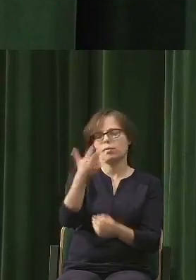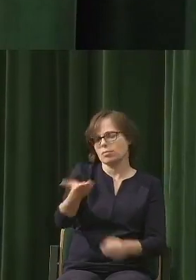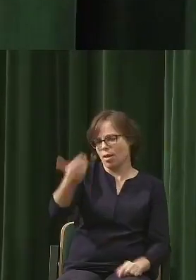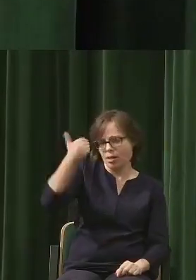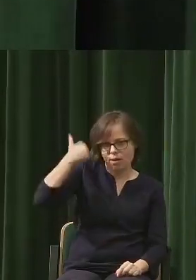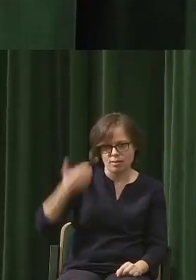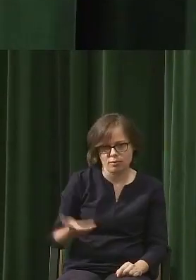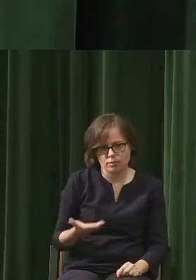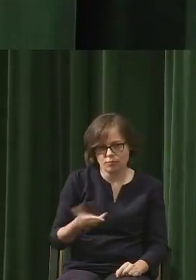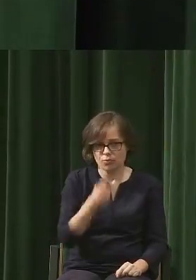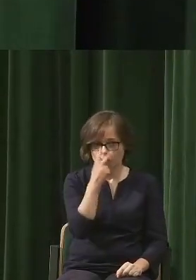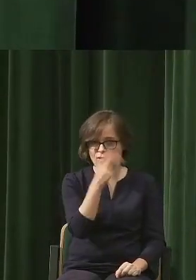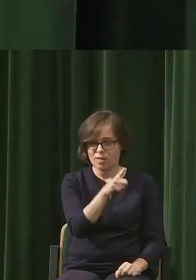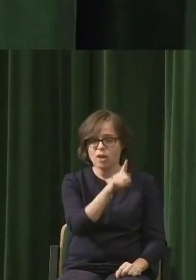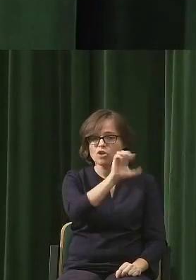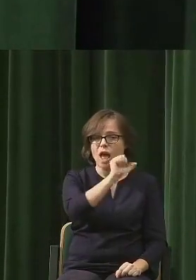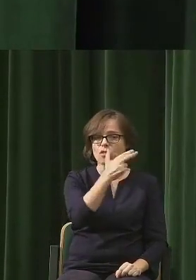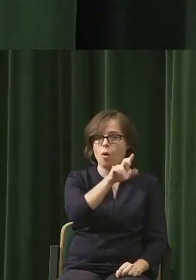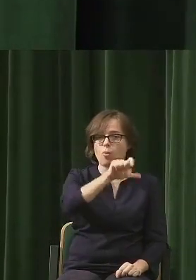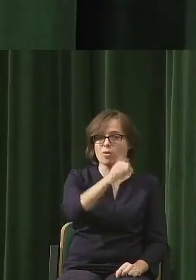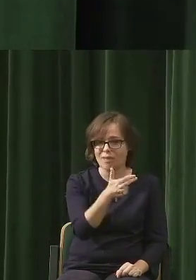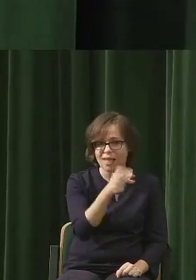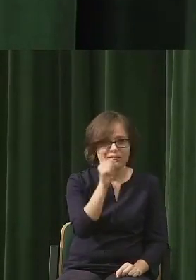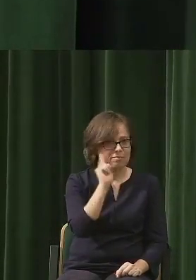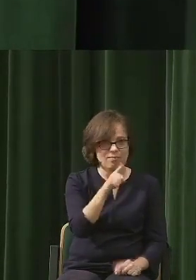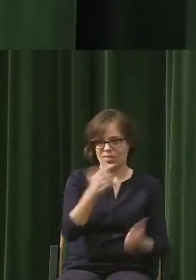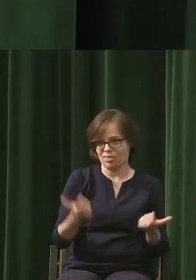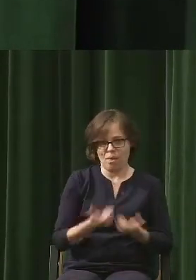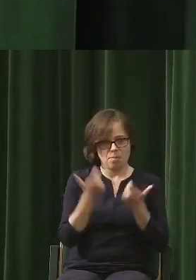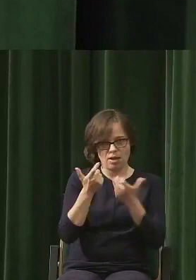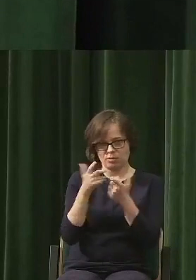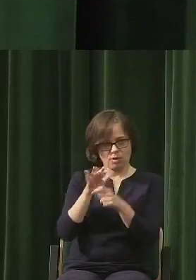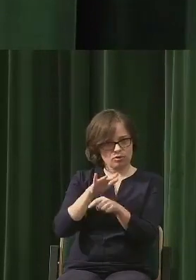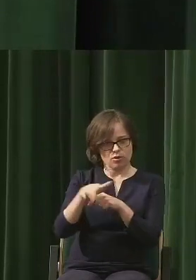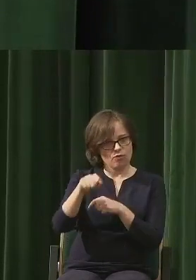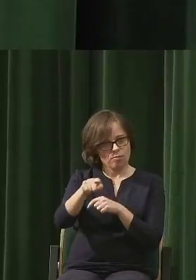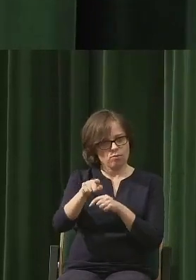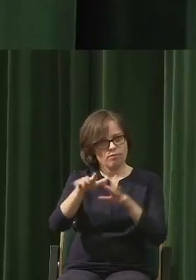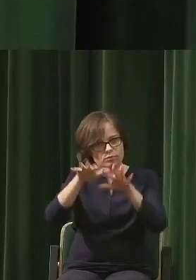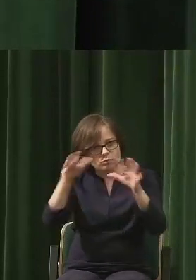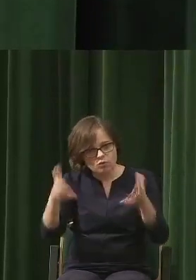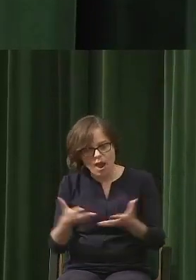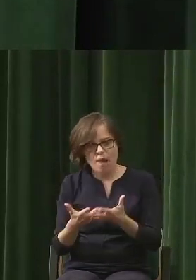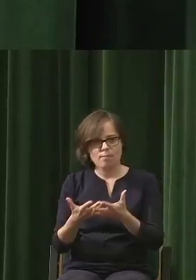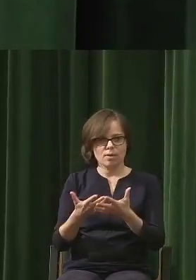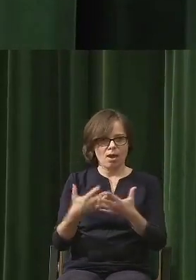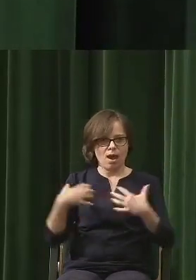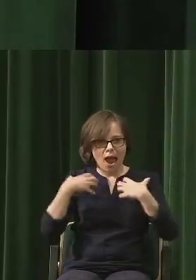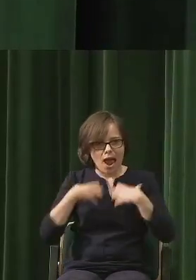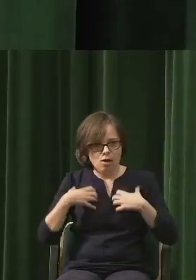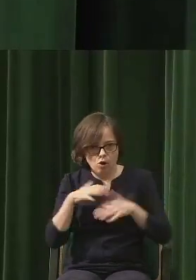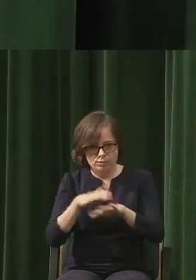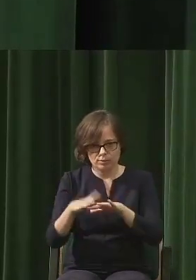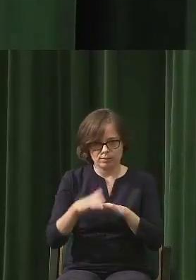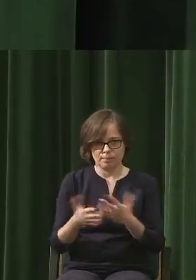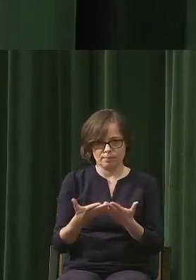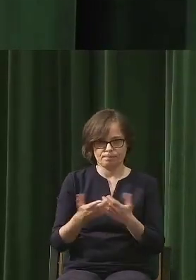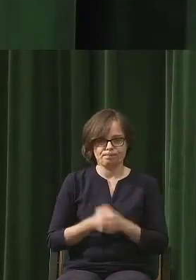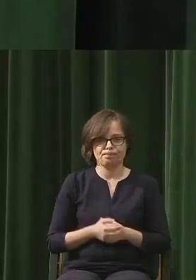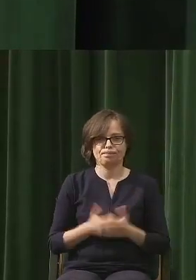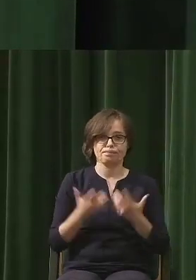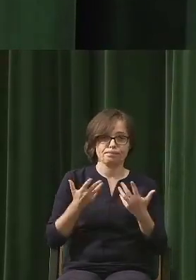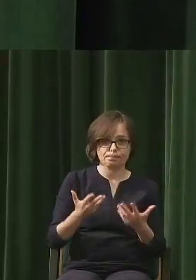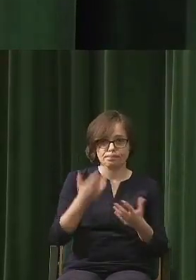antropocenter zaczyna być niebezpieczny dla ekosystemu i ziemi jako całości. Nawet w jakimś sensie ta dyskusja